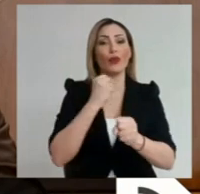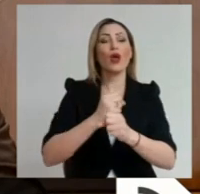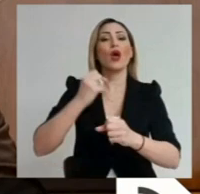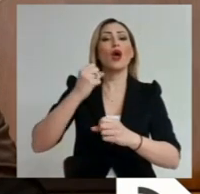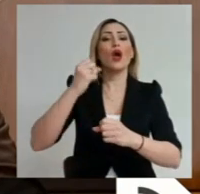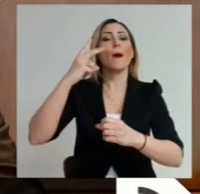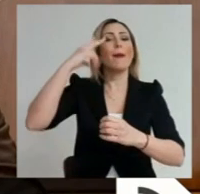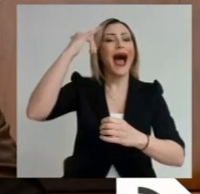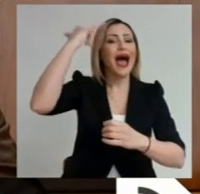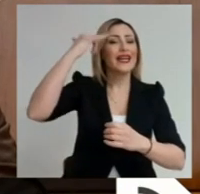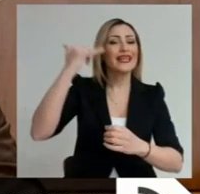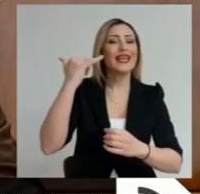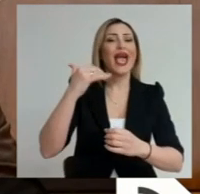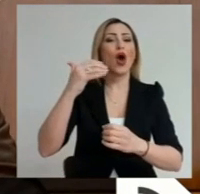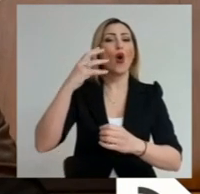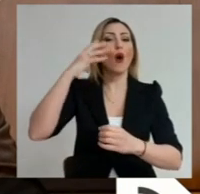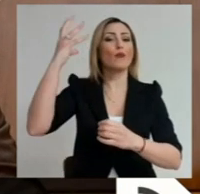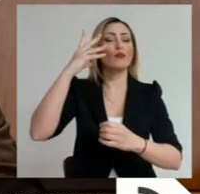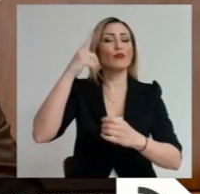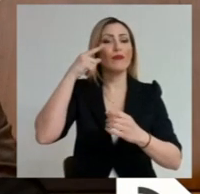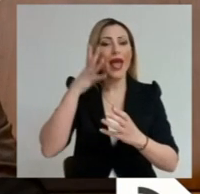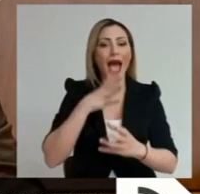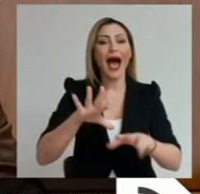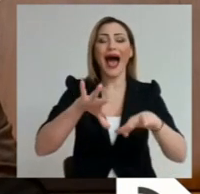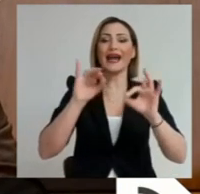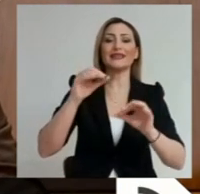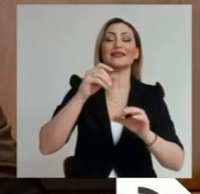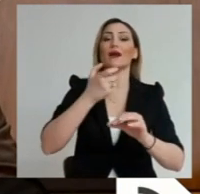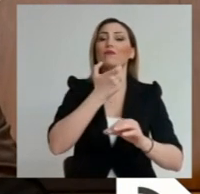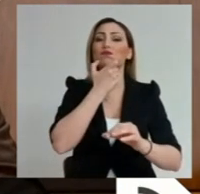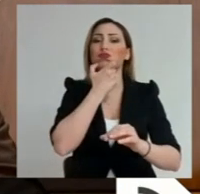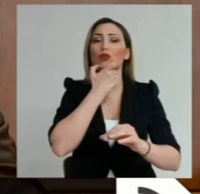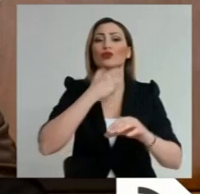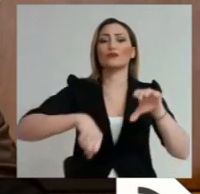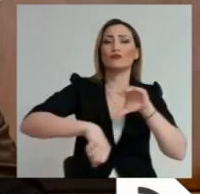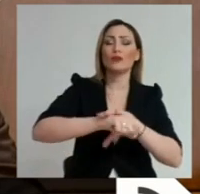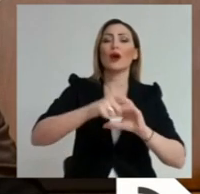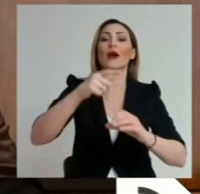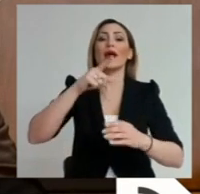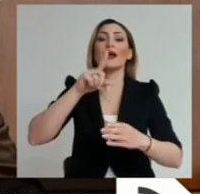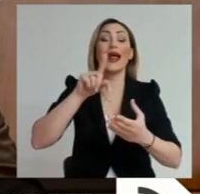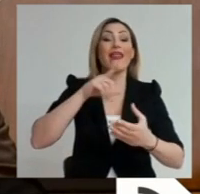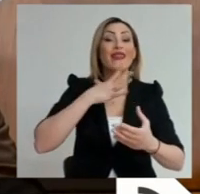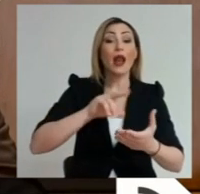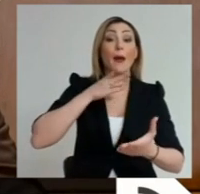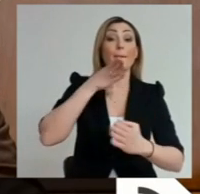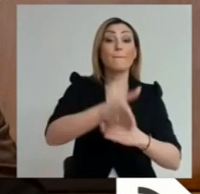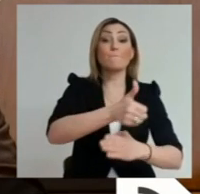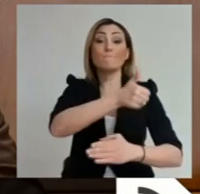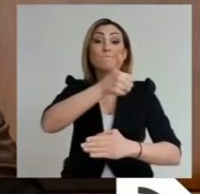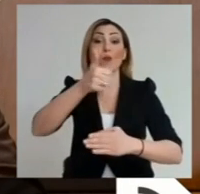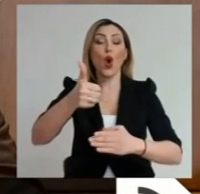άλλων αρχαιολογικών χώρων. Επαναλειτουργία πρακτορίων τυχερών παιγνίων μόνο για σκοπού συμπληρώνσης του Δελτίου χωρίς τη χρήση